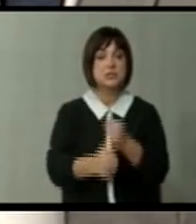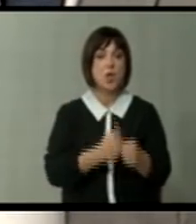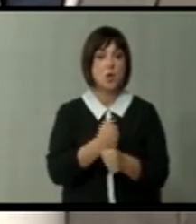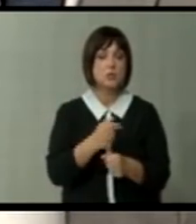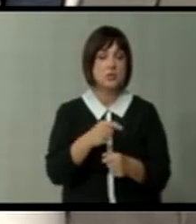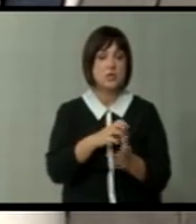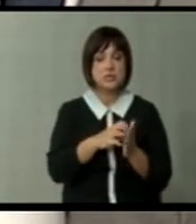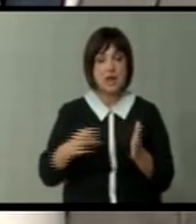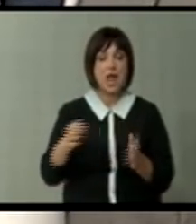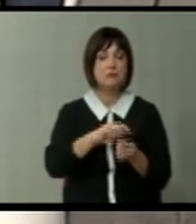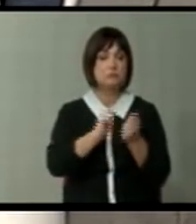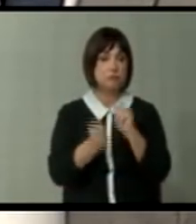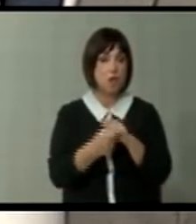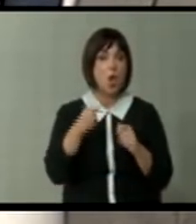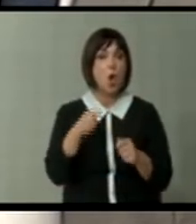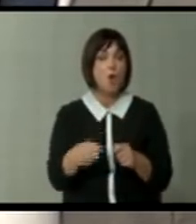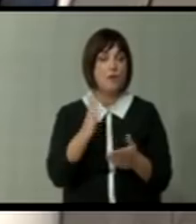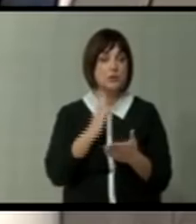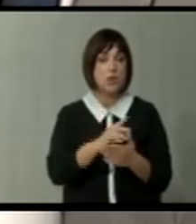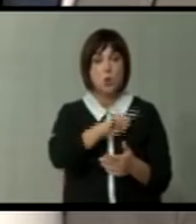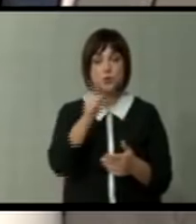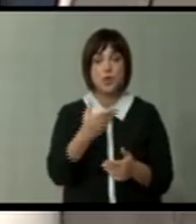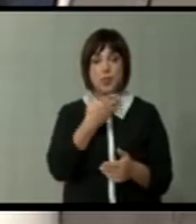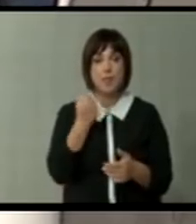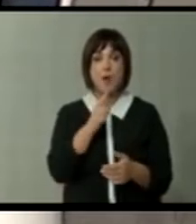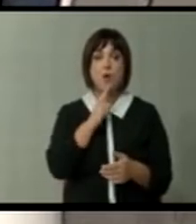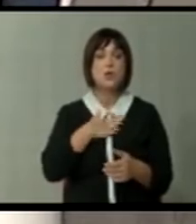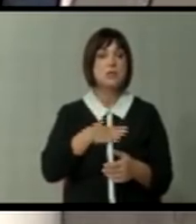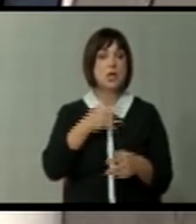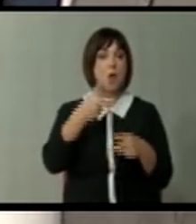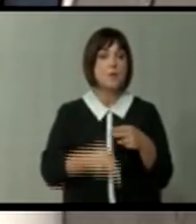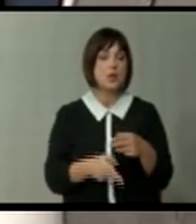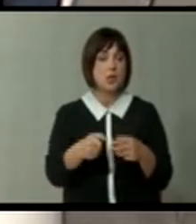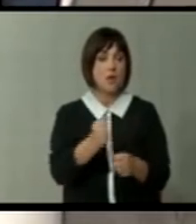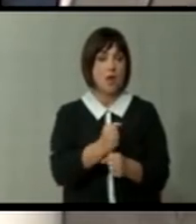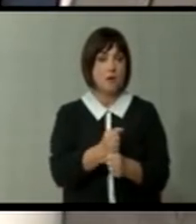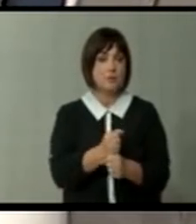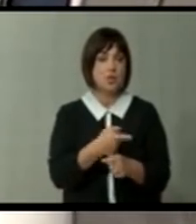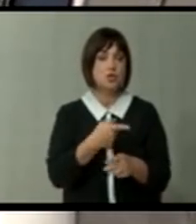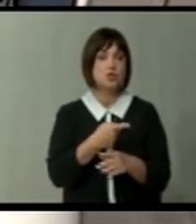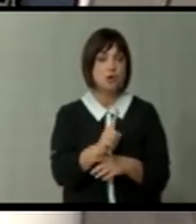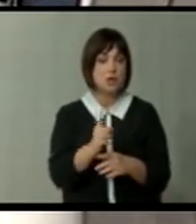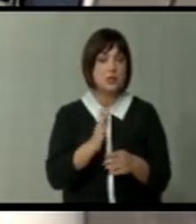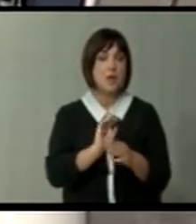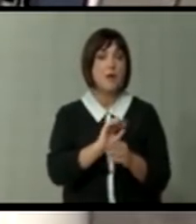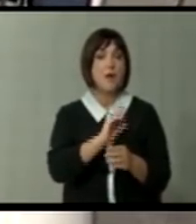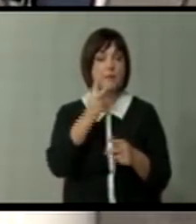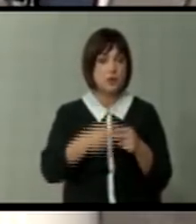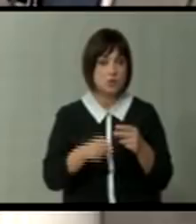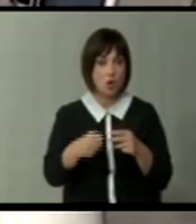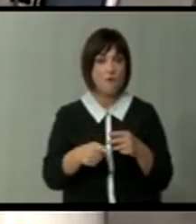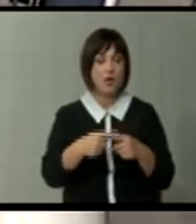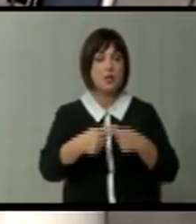транзицијата. И очиглено е дека се уште нема никој кој сака да го прекине тој процес. Шансата за прекинување на тој